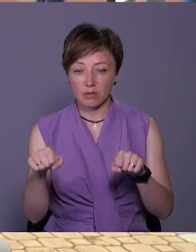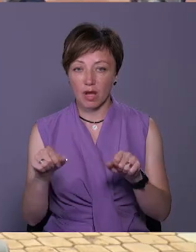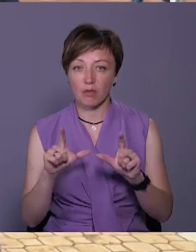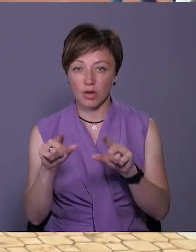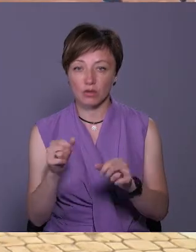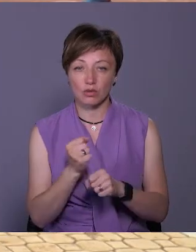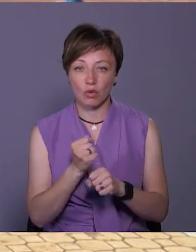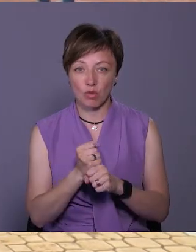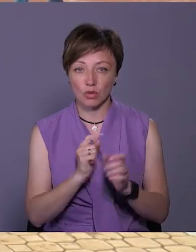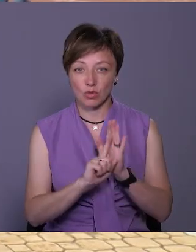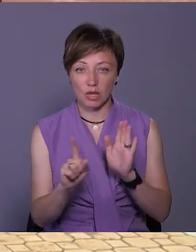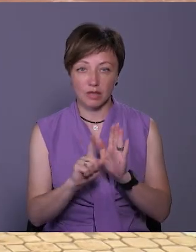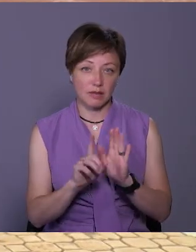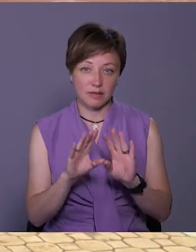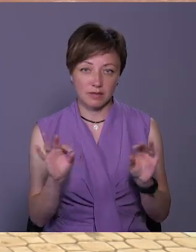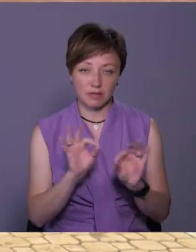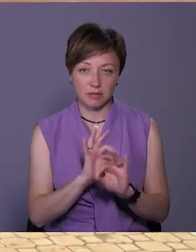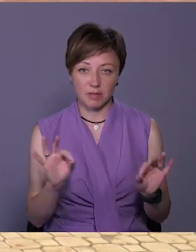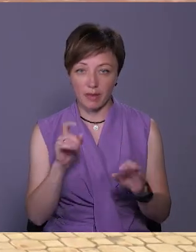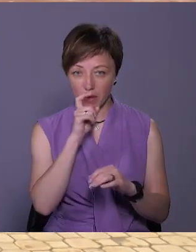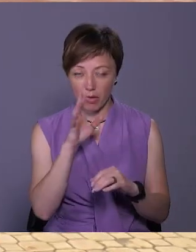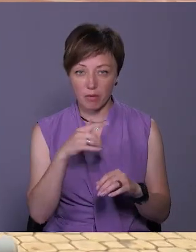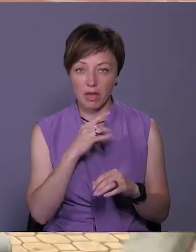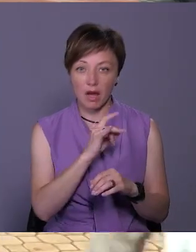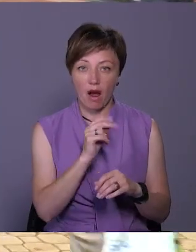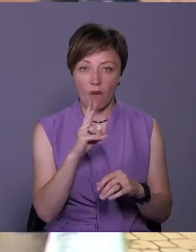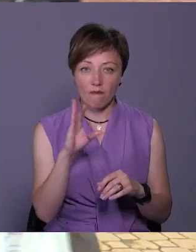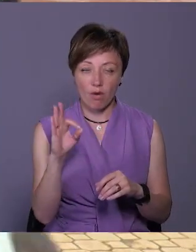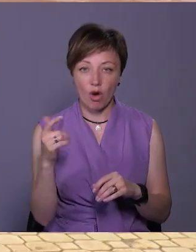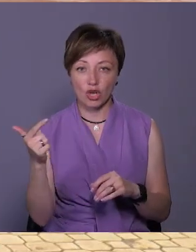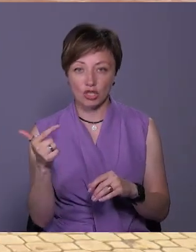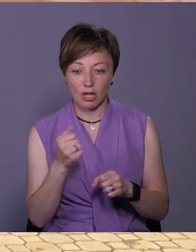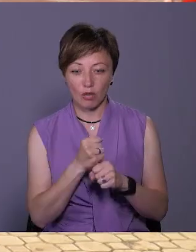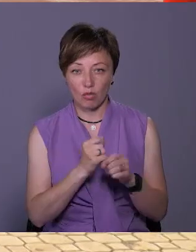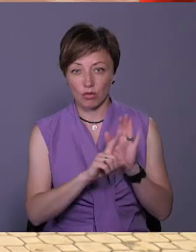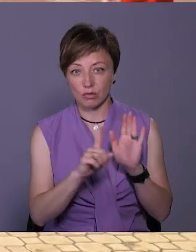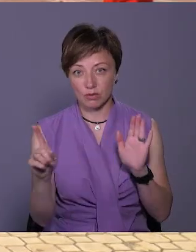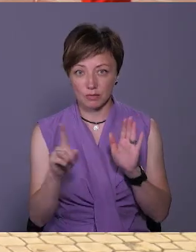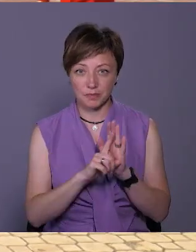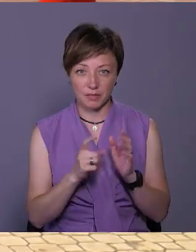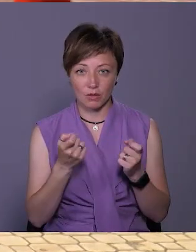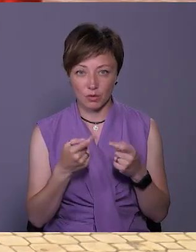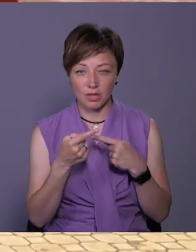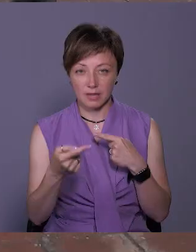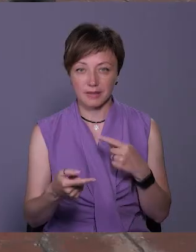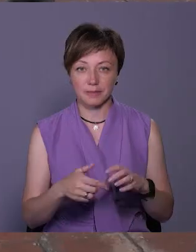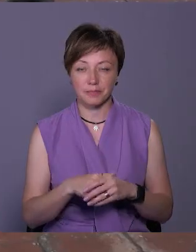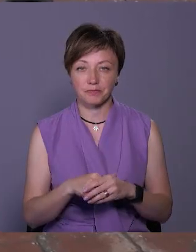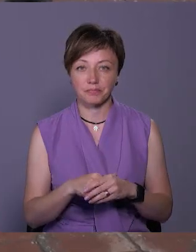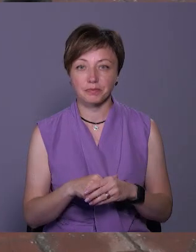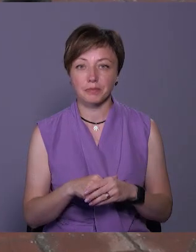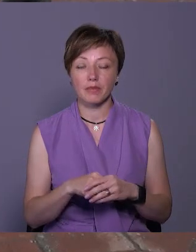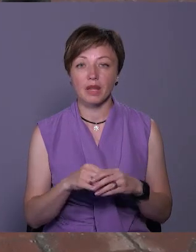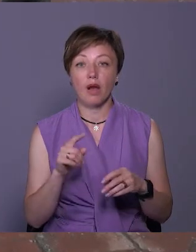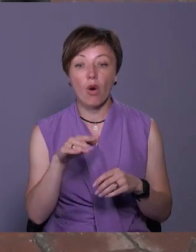поїхав до роботи туди-сюди і, в принципі, взагалі непогано. Бо мені з ракова на гречани на роботу, то це трохи затратно. Перш